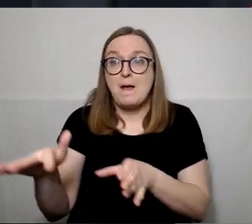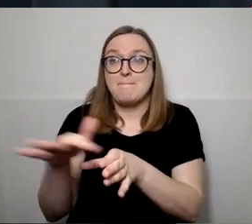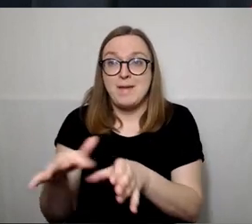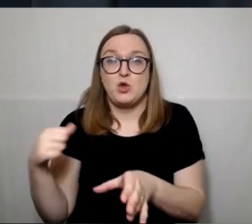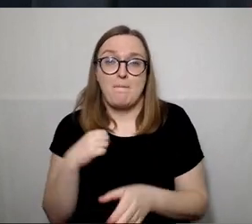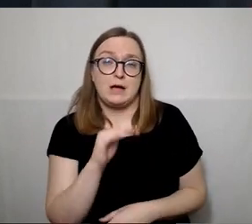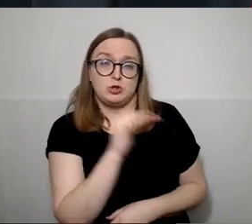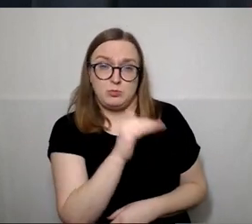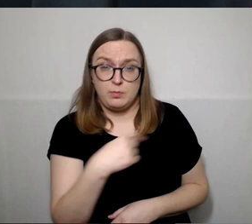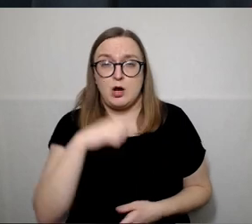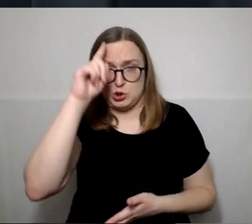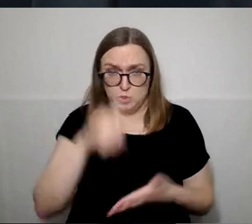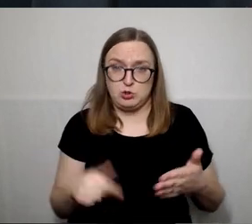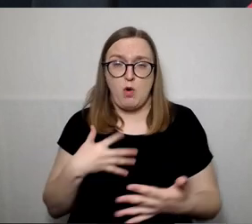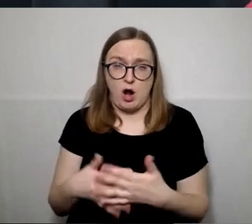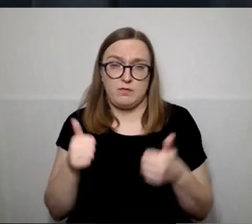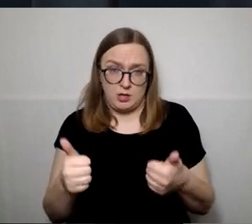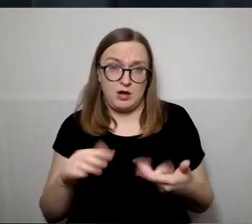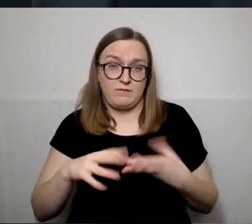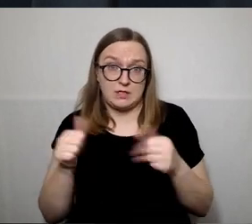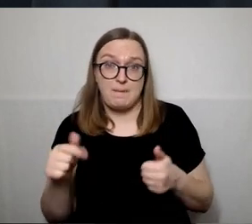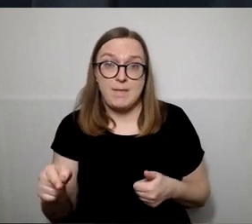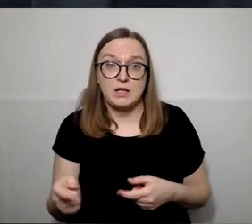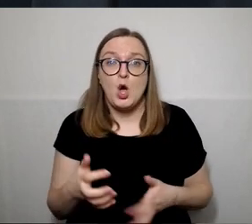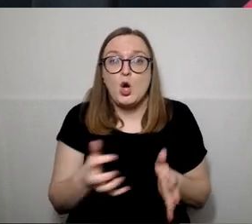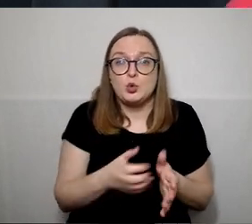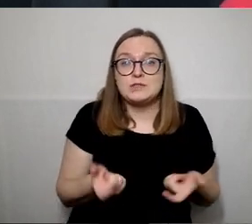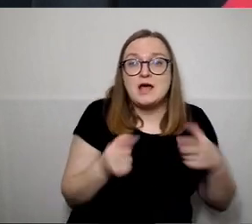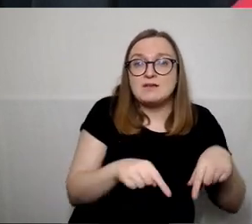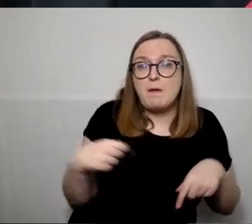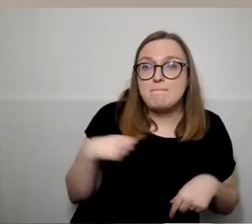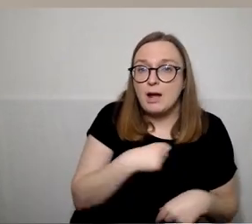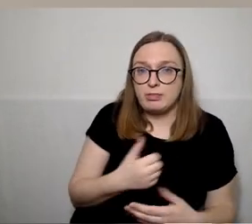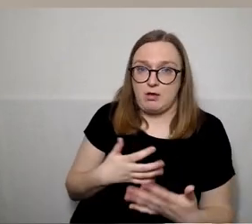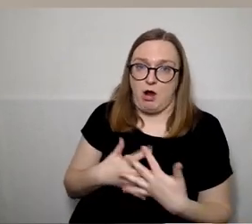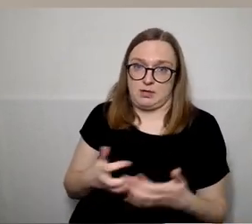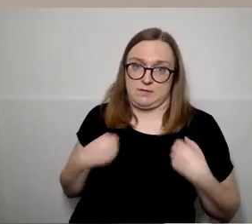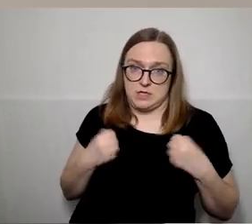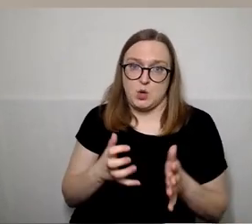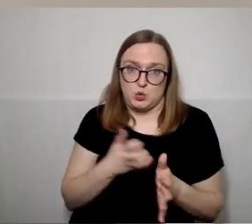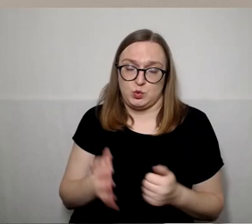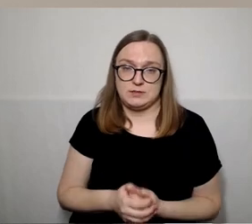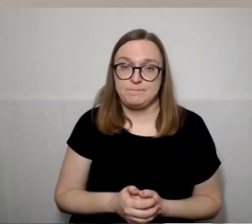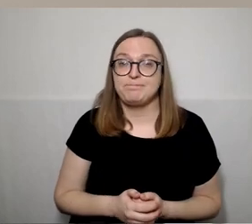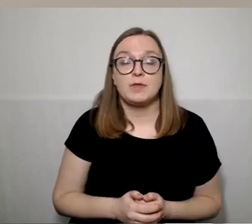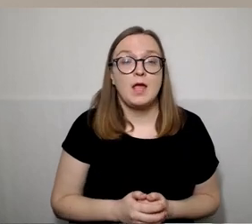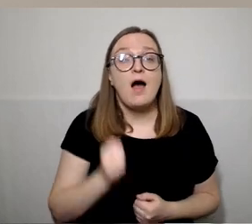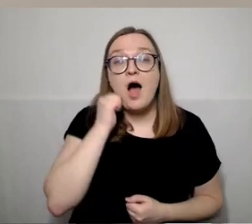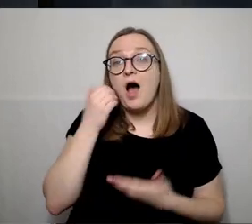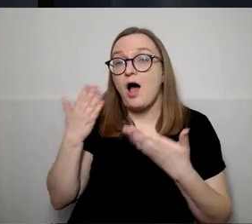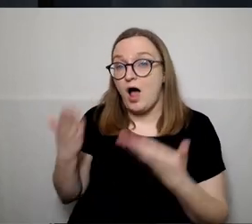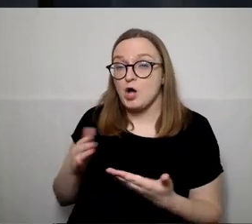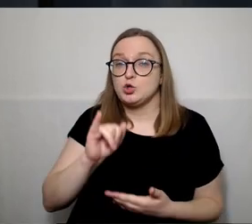tikiu, viskas gerai. Bet iš kitos pusės pasigendam atgalinę ryšį. Ačiū, panie Jovašinė.